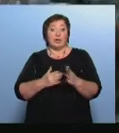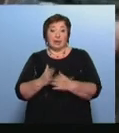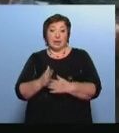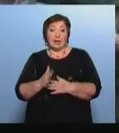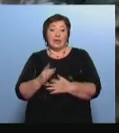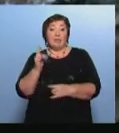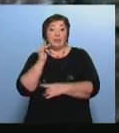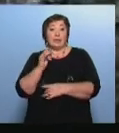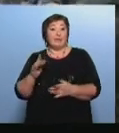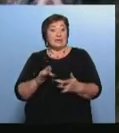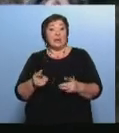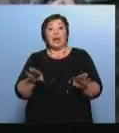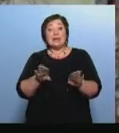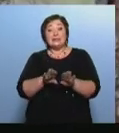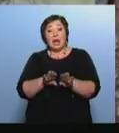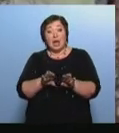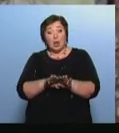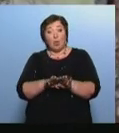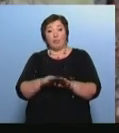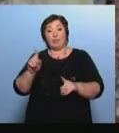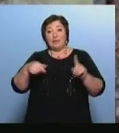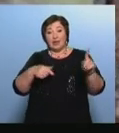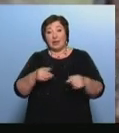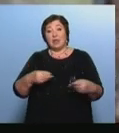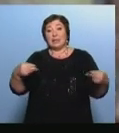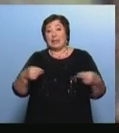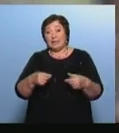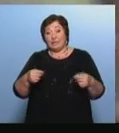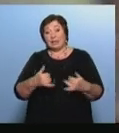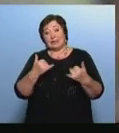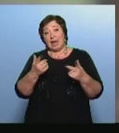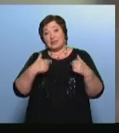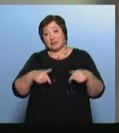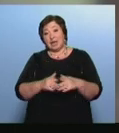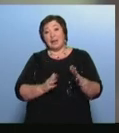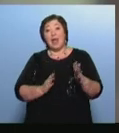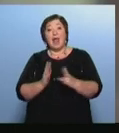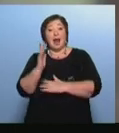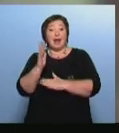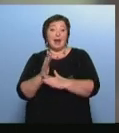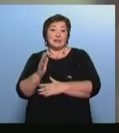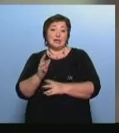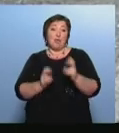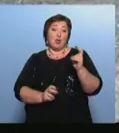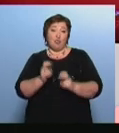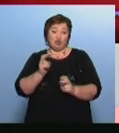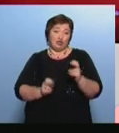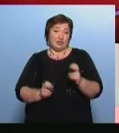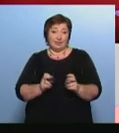лесничеств Такой аудит позволит привлекать инвесторов, в частности, для создания лесопромышленного кластера на севере Удмуртии